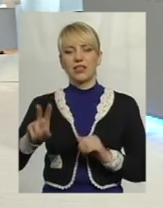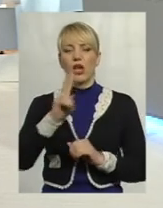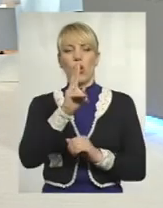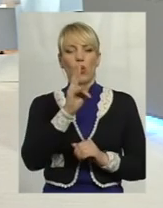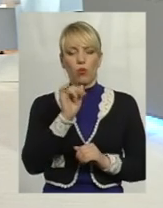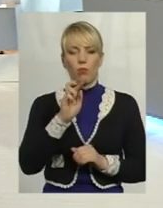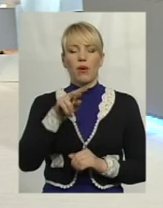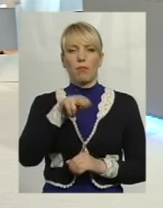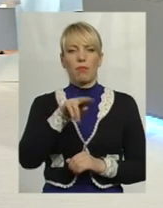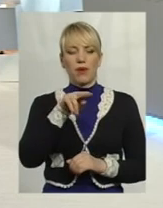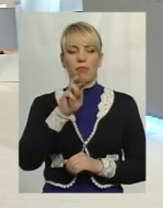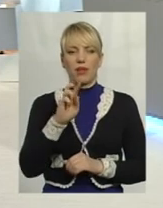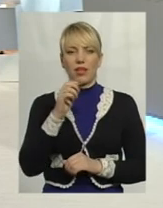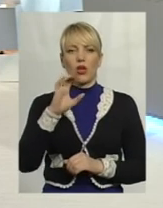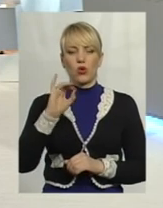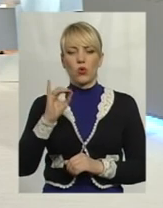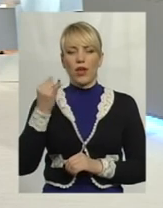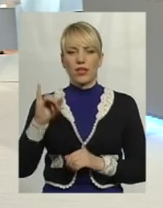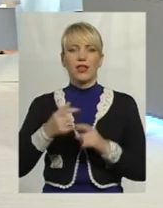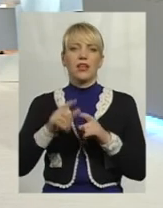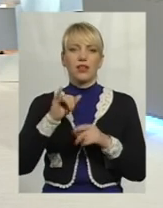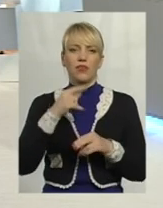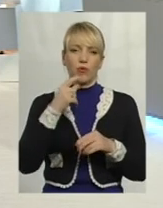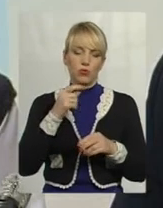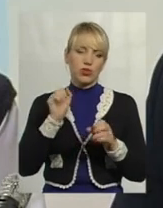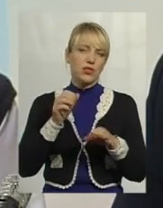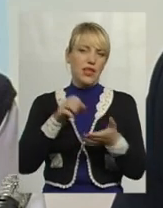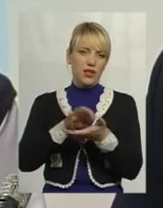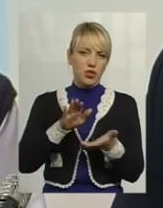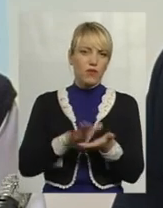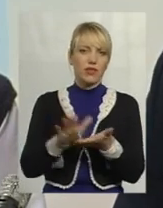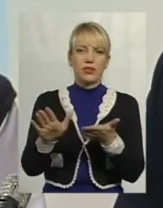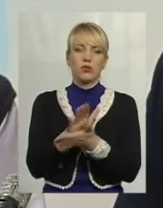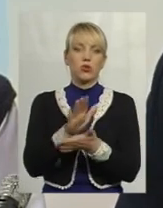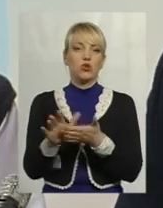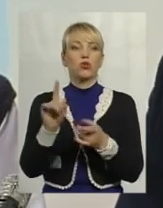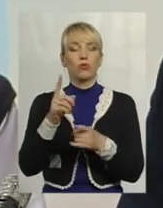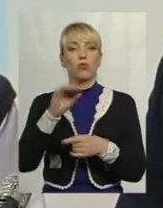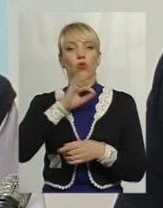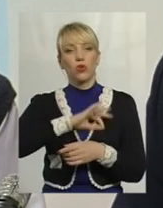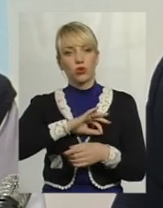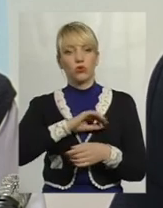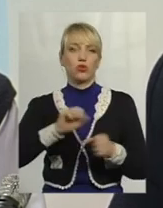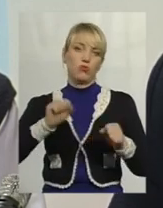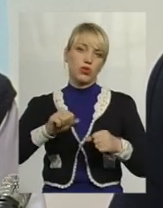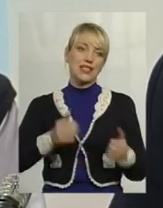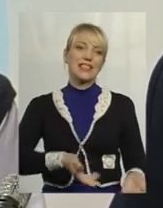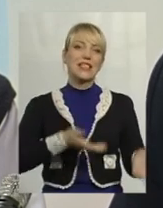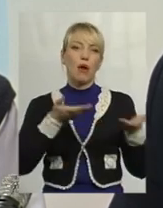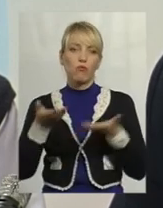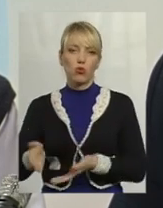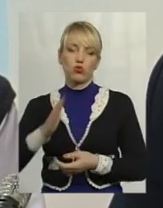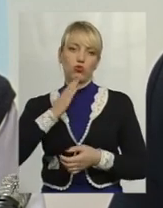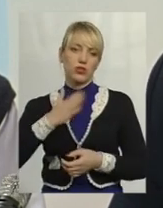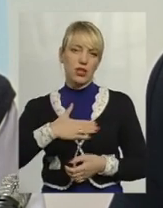зареєструватися. Участь у форумі абсолютно безкоштовна. Тому, користуючись можливістю, я запрошую наших